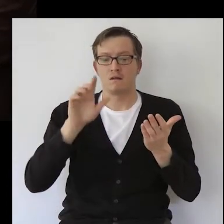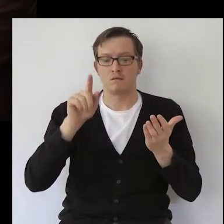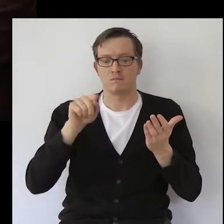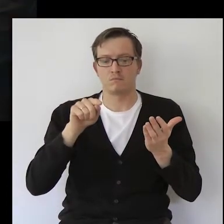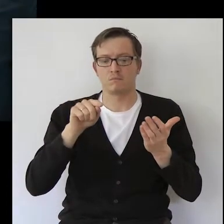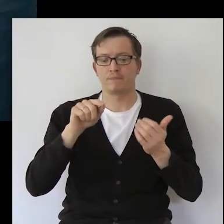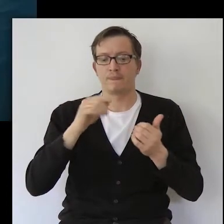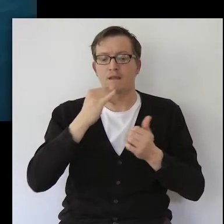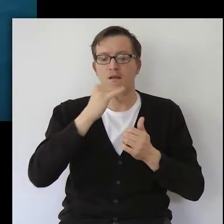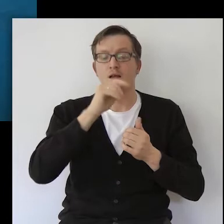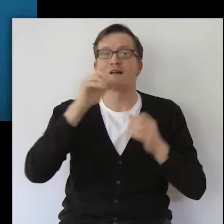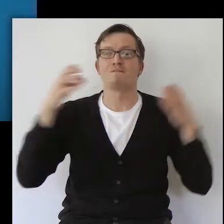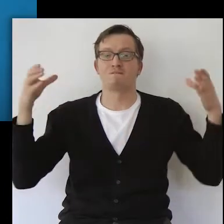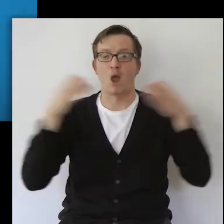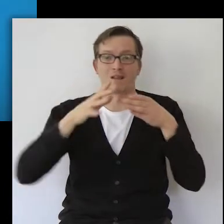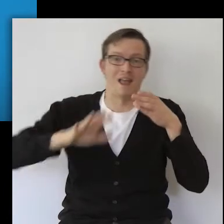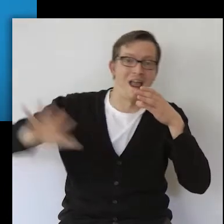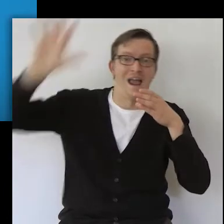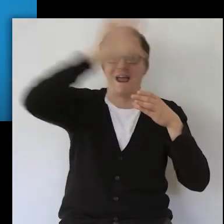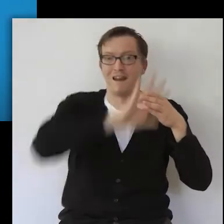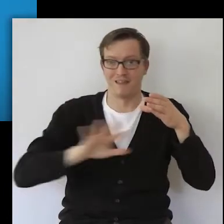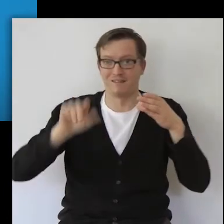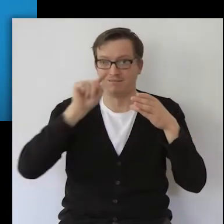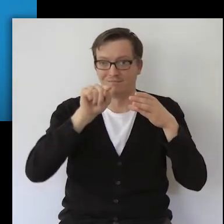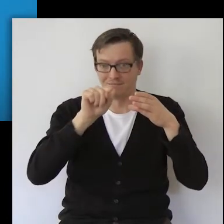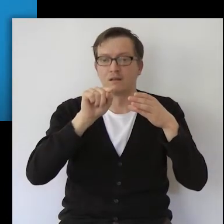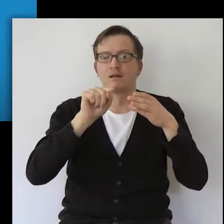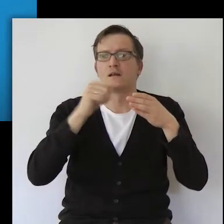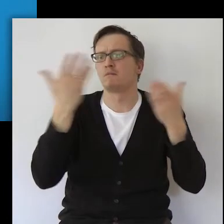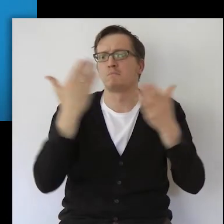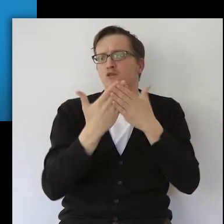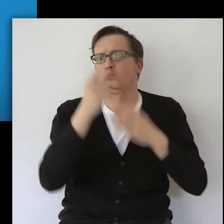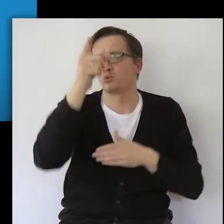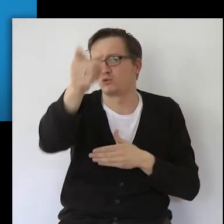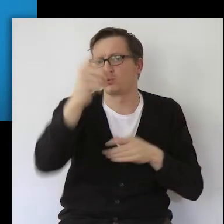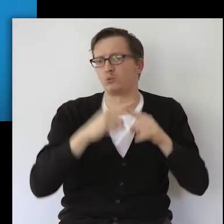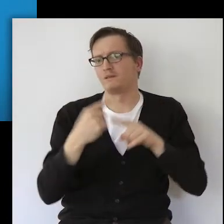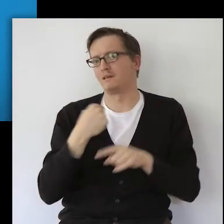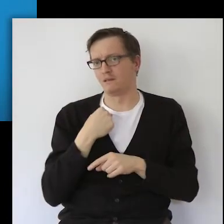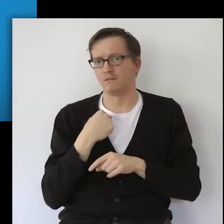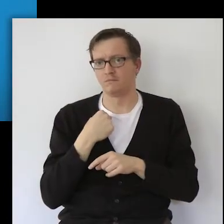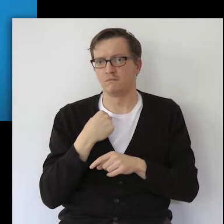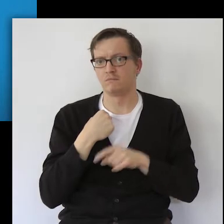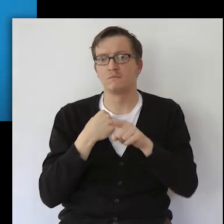Das Volk sind alle, die in einem Land wohnen. Also auch du und ich.